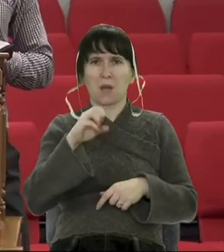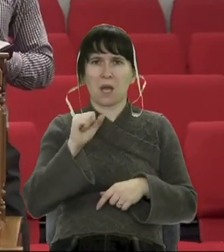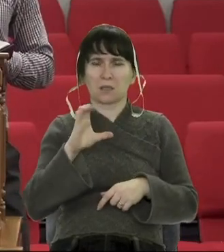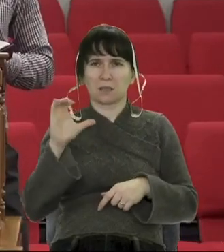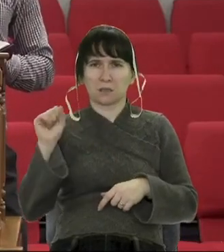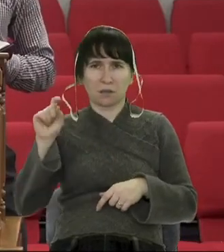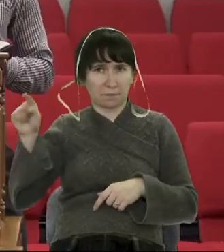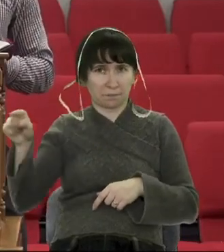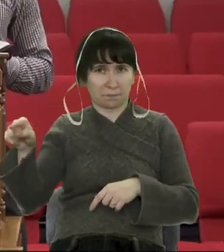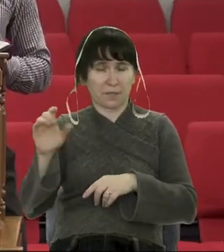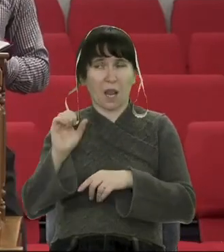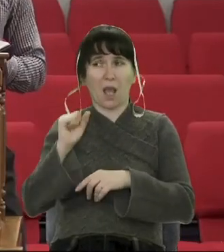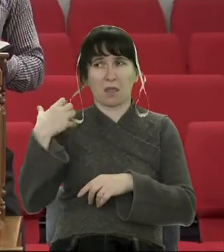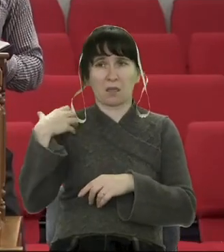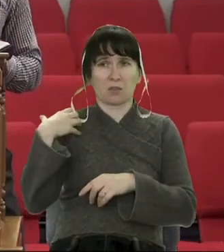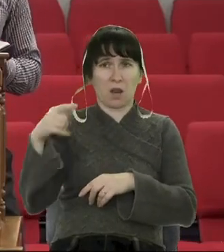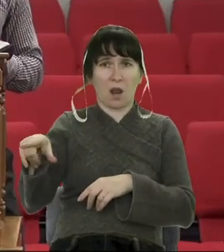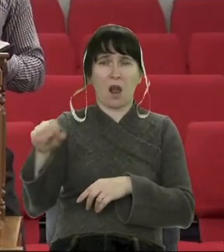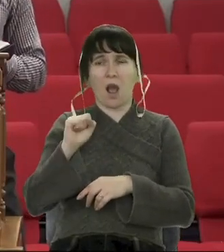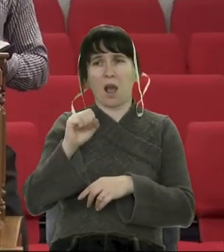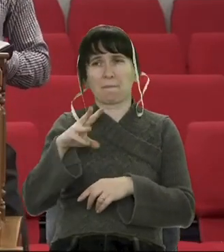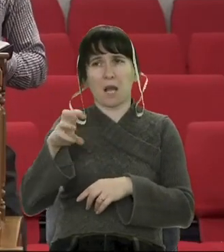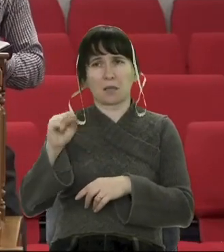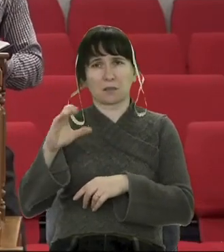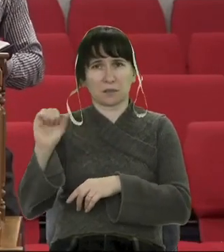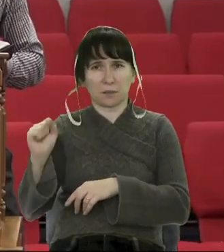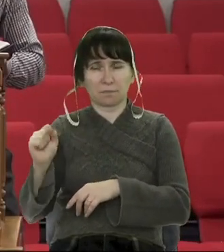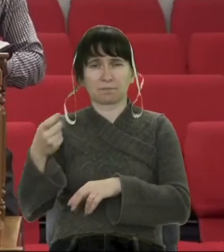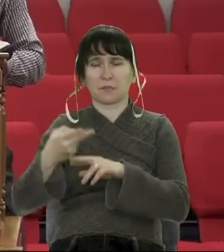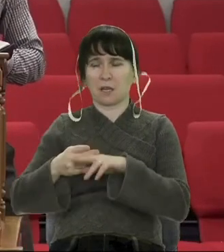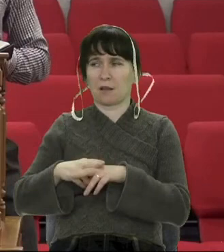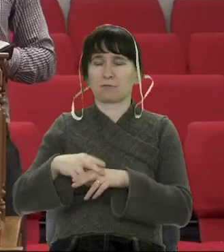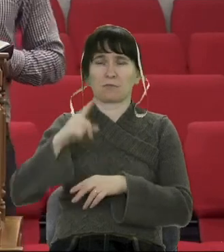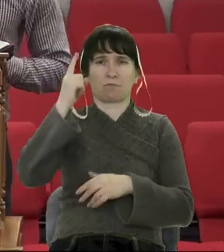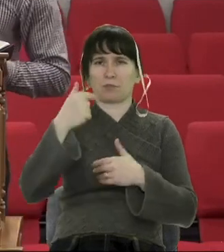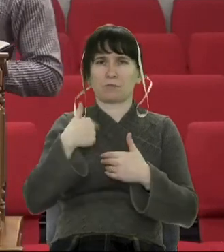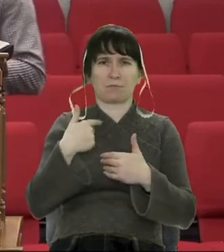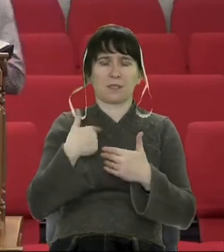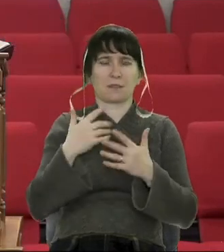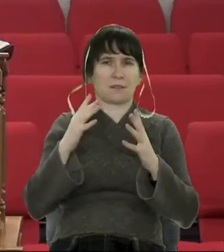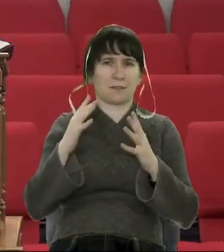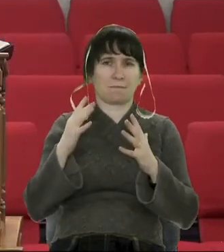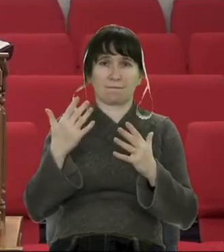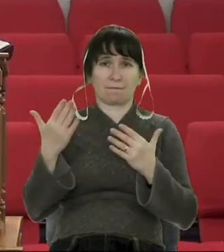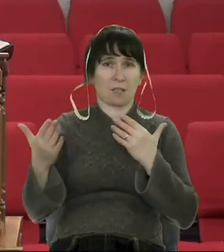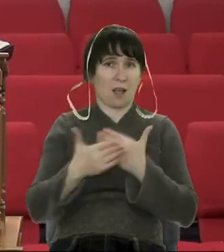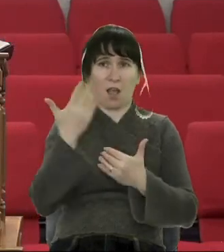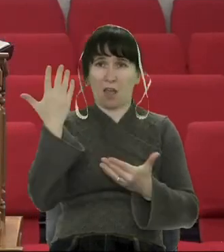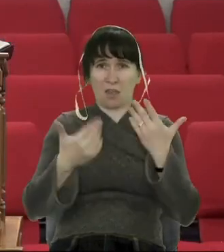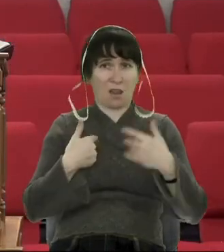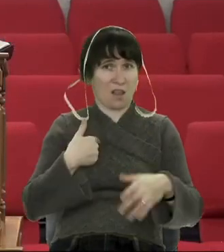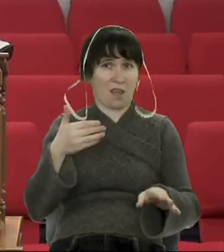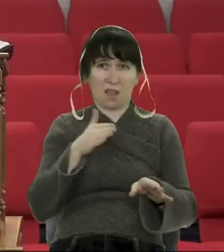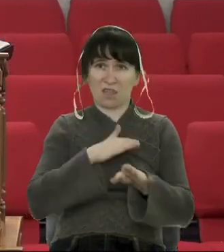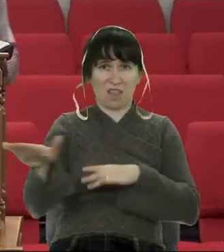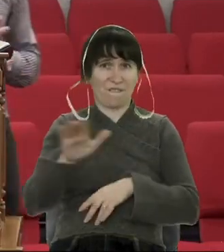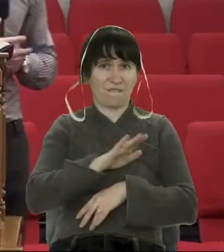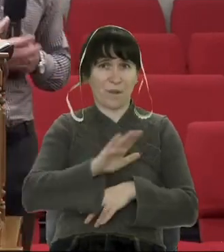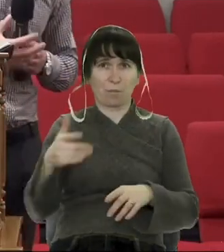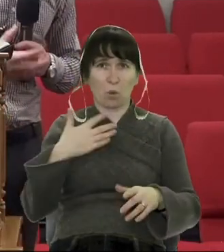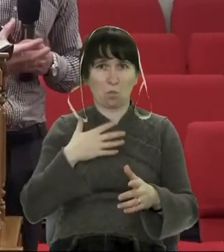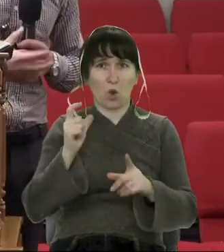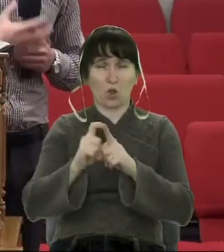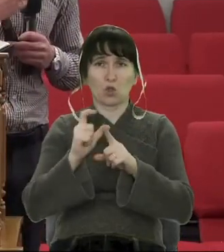Господь мені зробить те і те, якщо я тебе не поставлю замість Іоава». Але от хотів би з нашу увагу звернути саме на цього